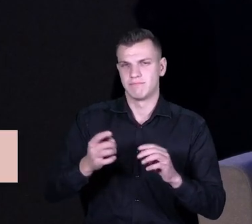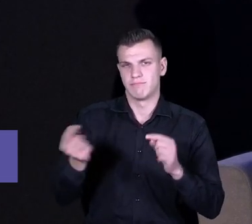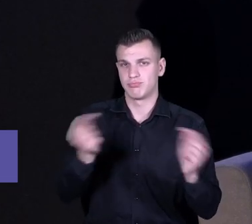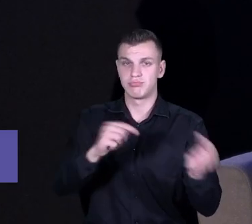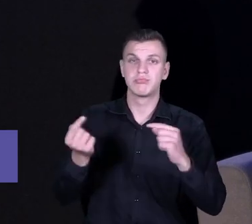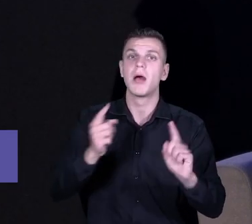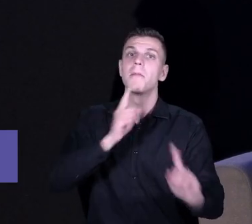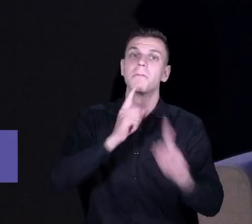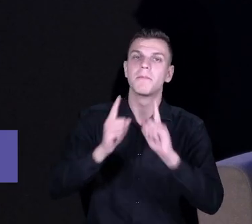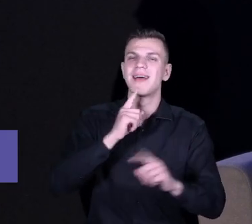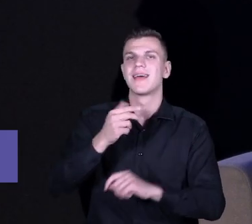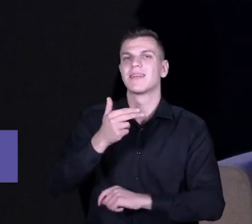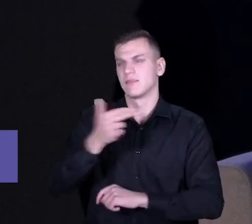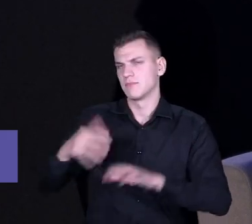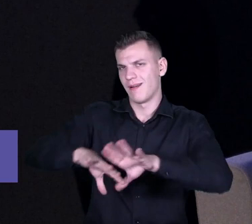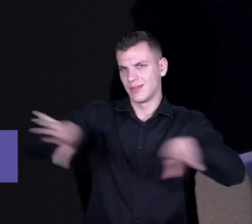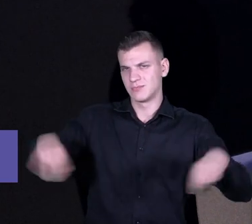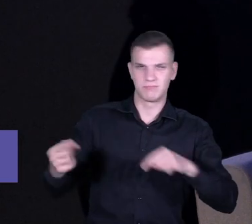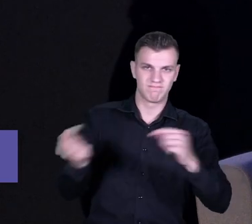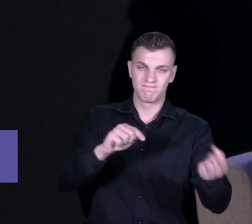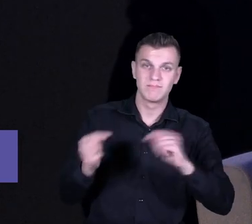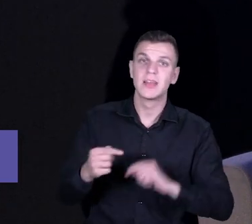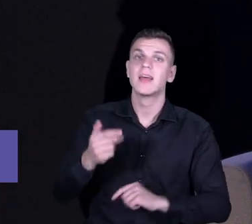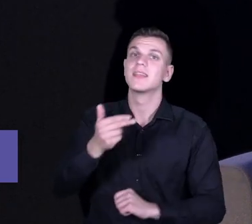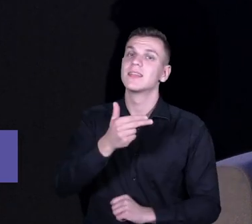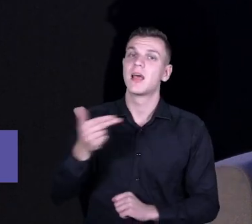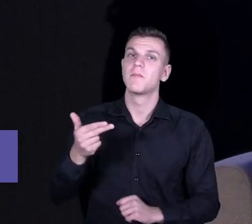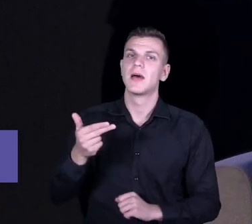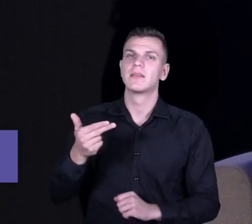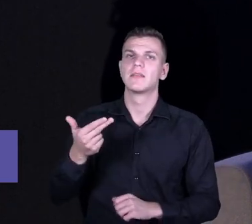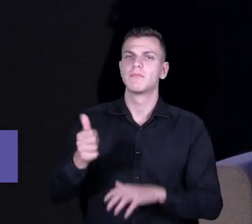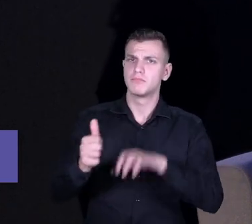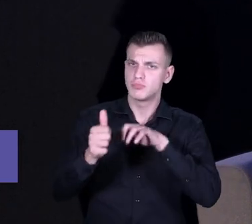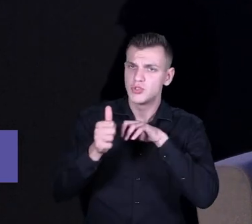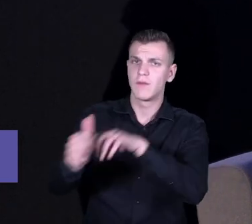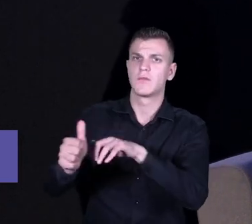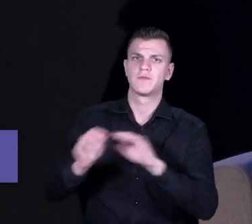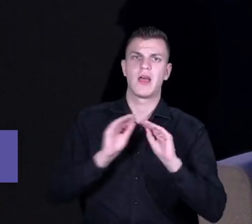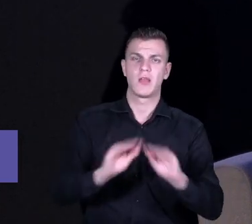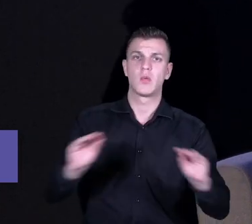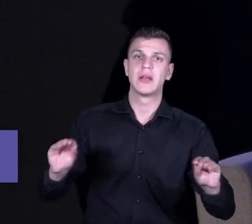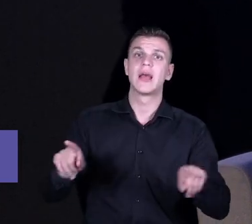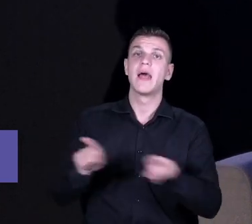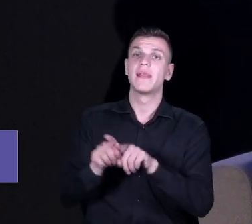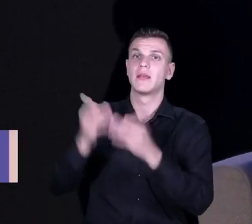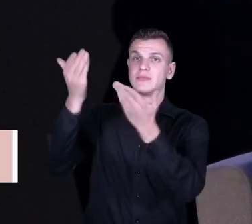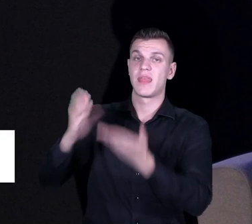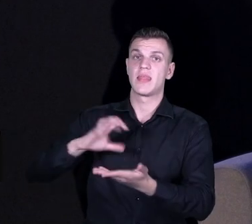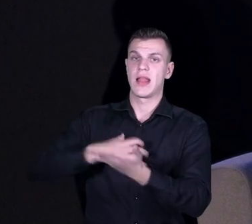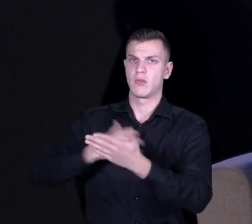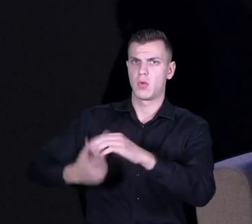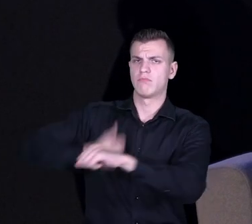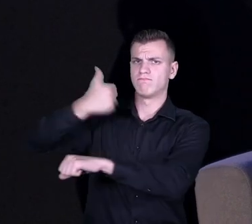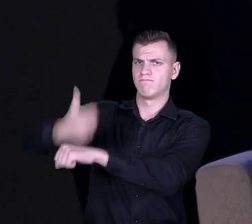porozmawiać wspólnie o przywództwie edukacyjnym i liderstwie dyrektora, czyli